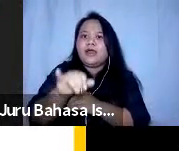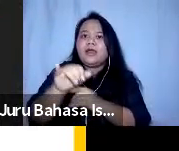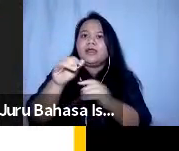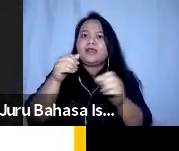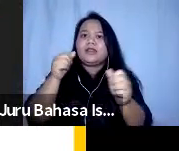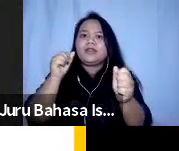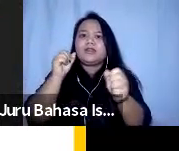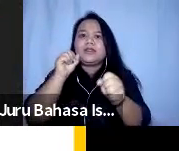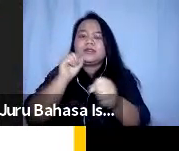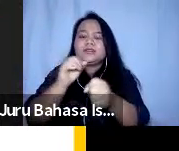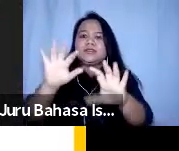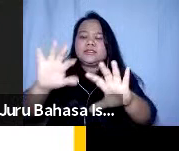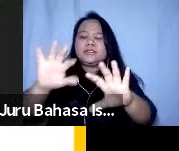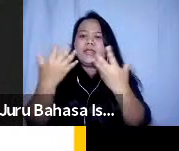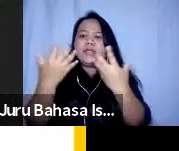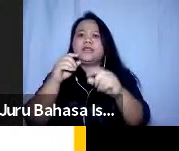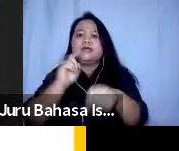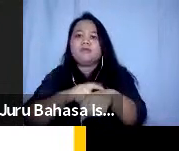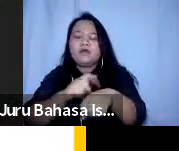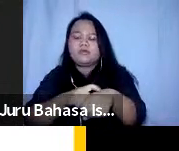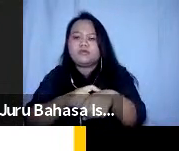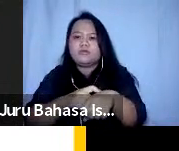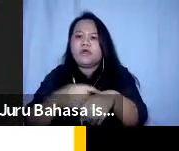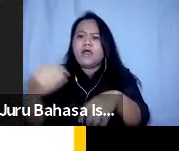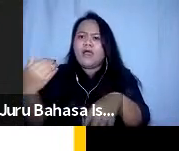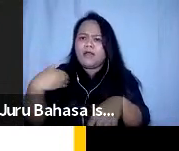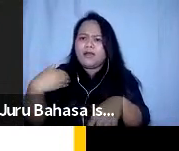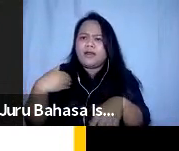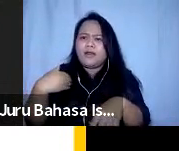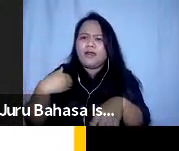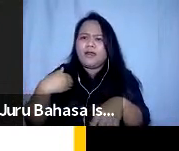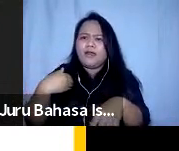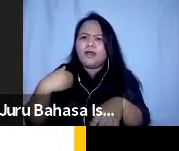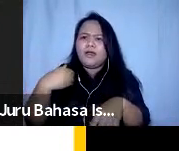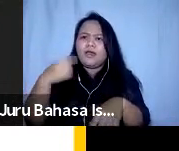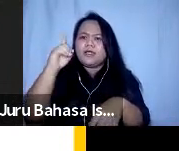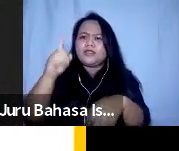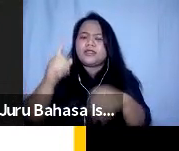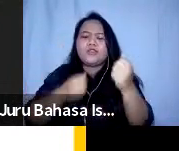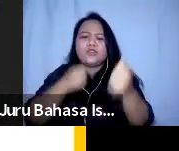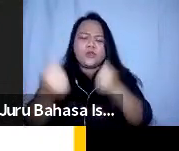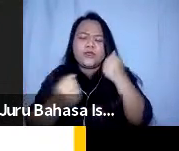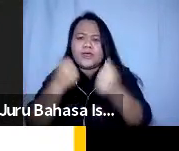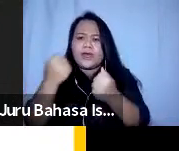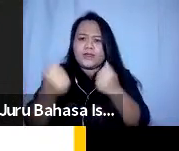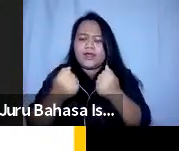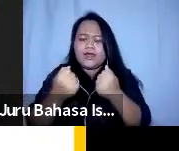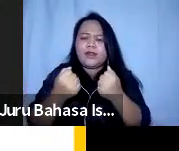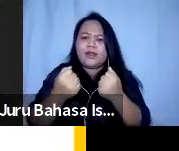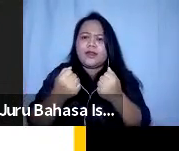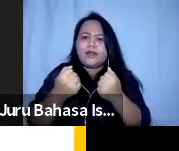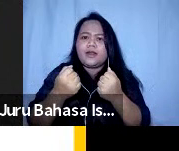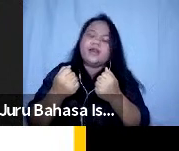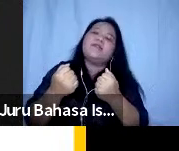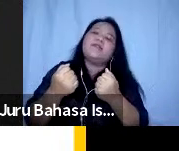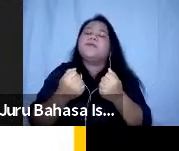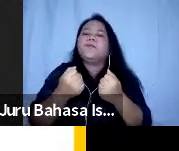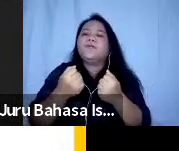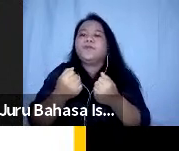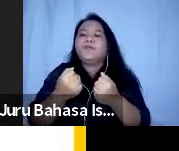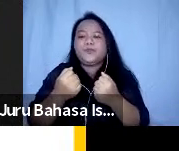ada apa ya istilahnya ada satu kegiatan dimana apa namanya